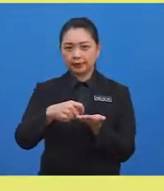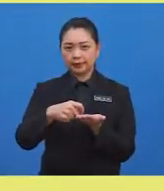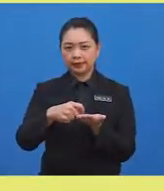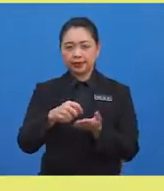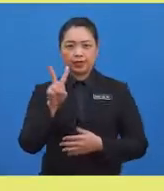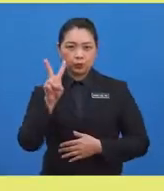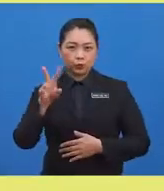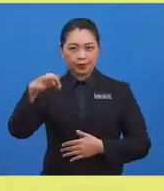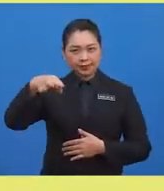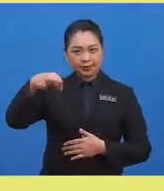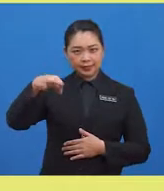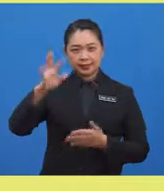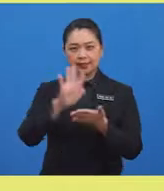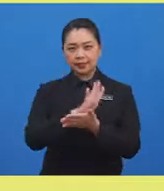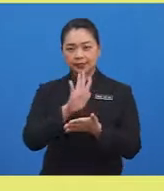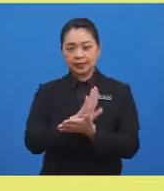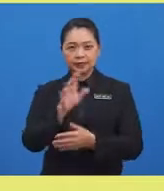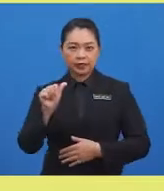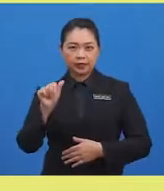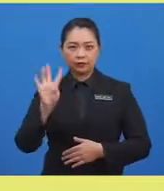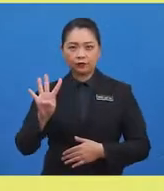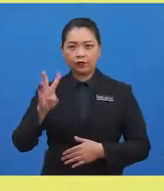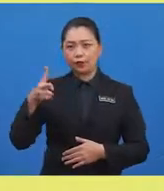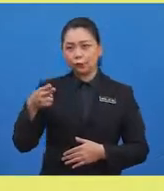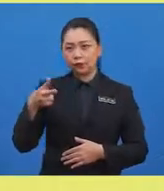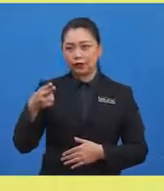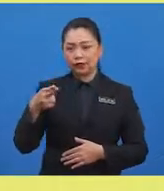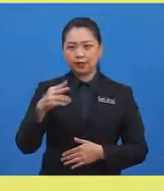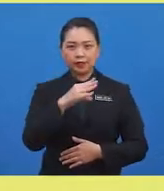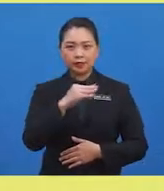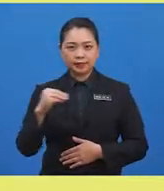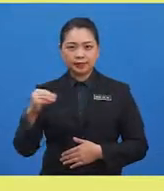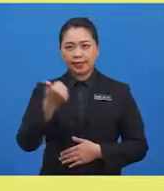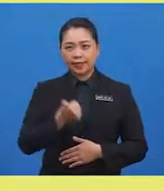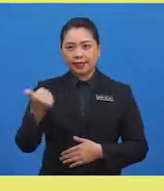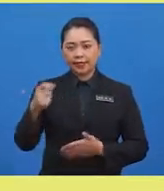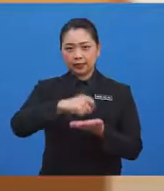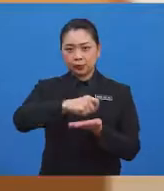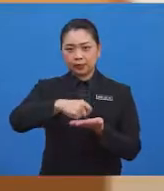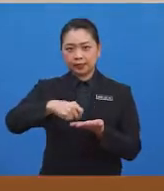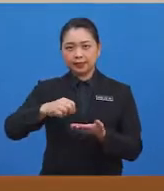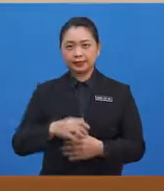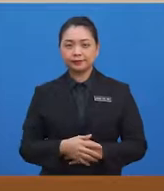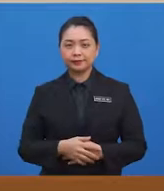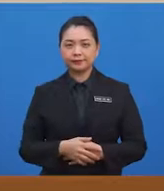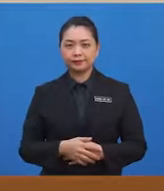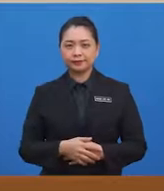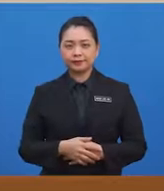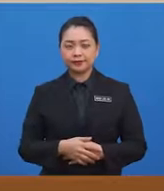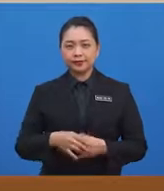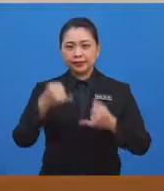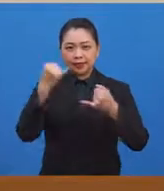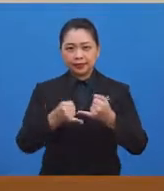helai kertas A4, gunting serta alat tulis. Di